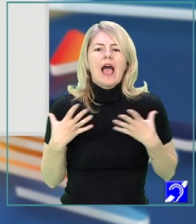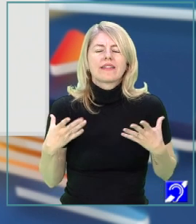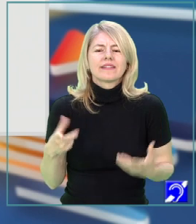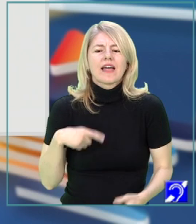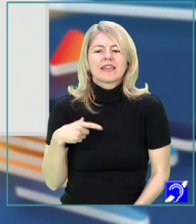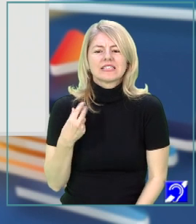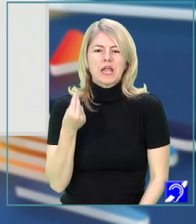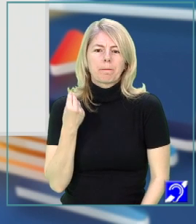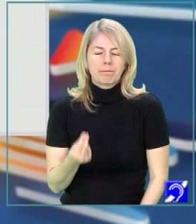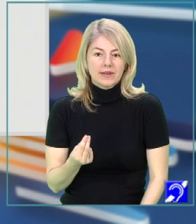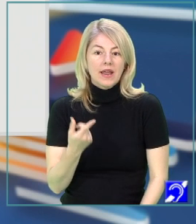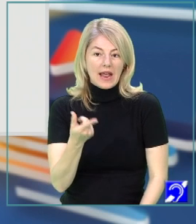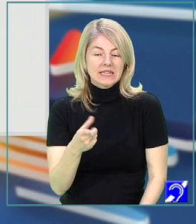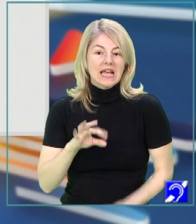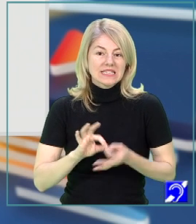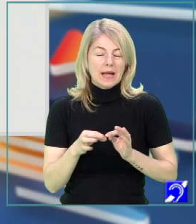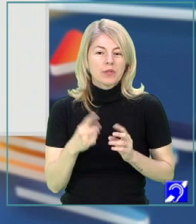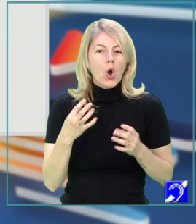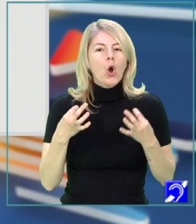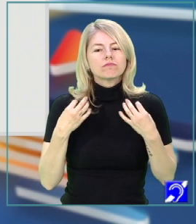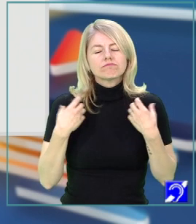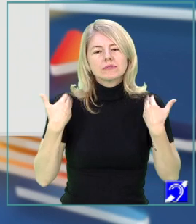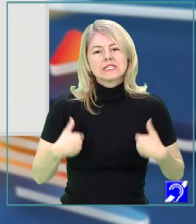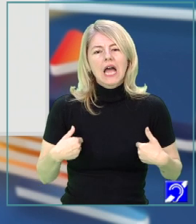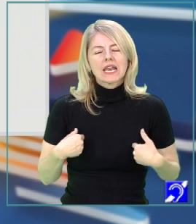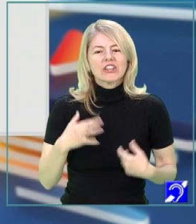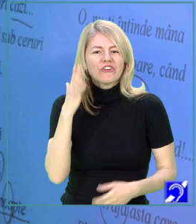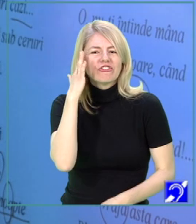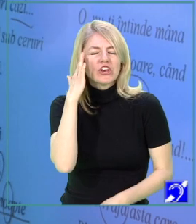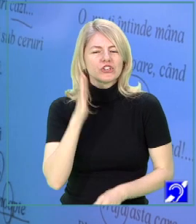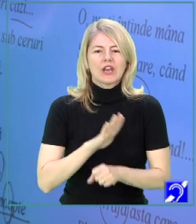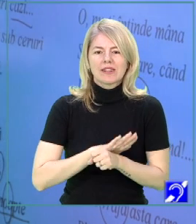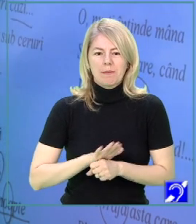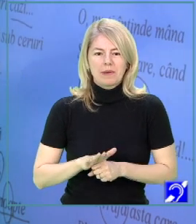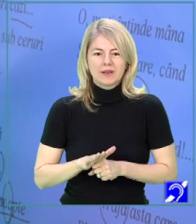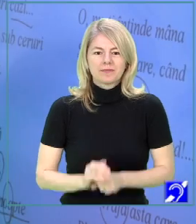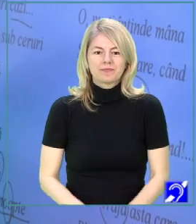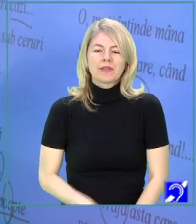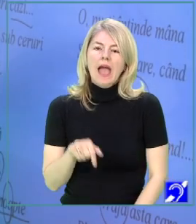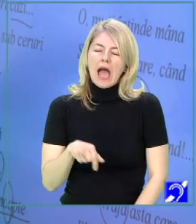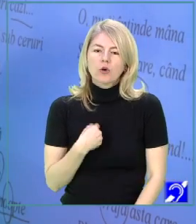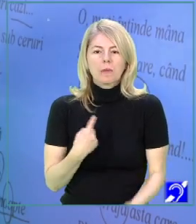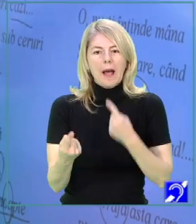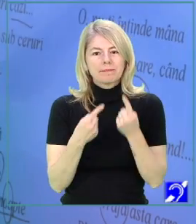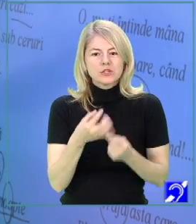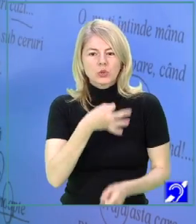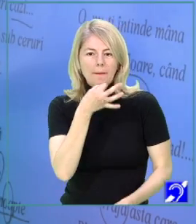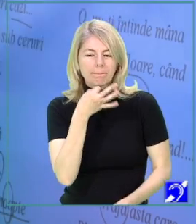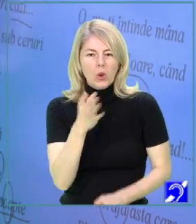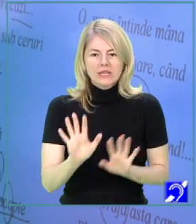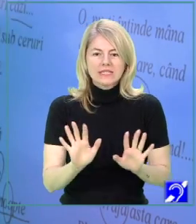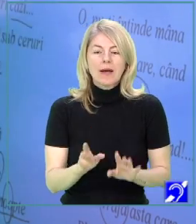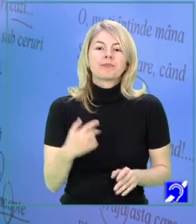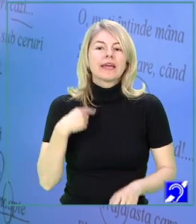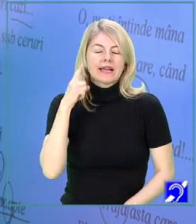bine. Ceea ce redă o stare de fericire de plină. Acum că am discutat poezia în linii mari,